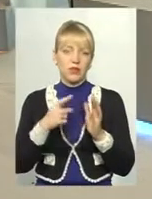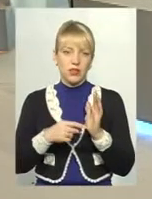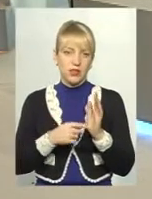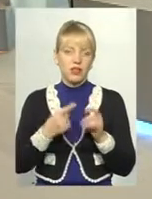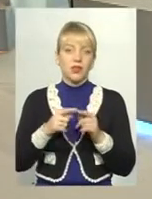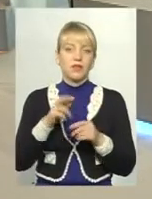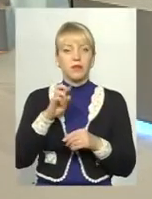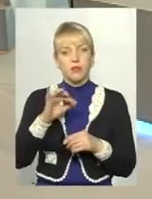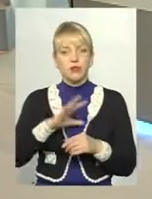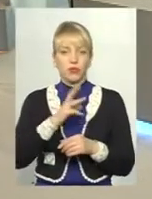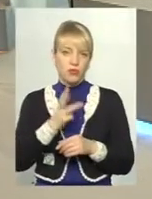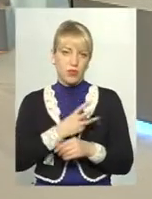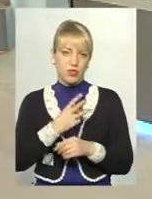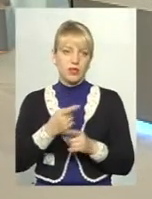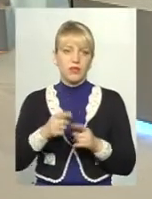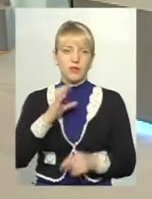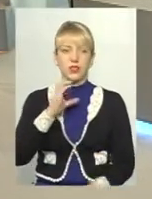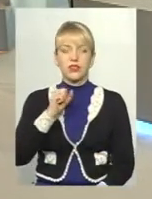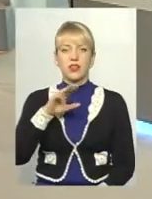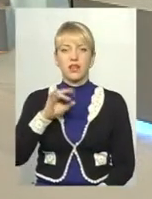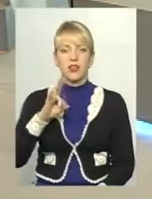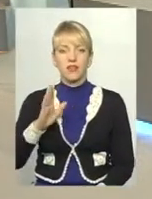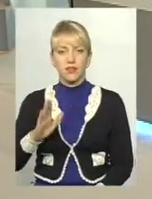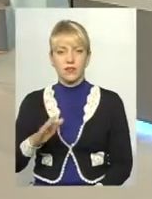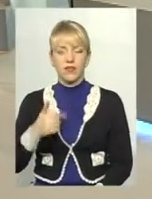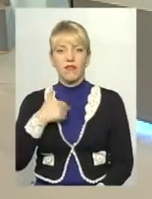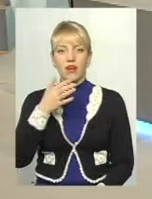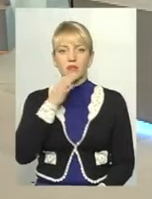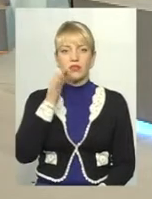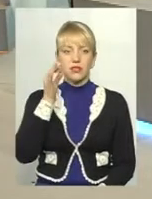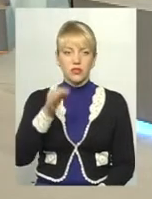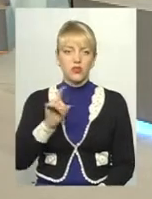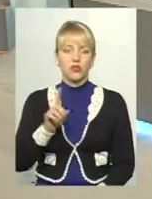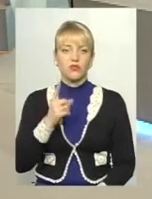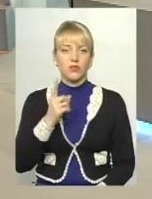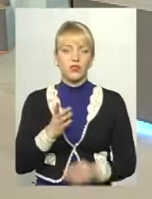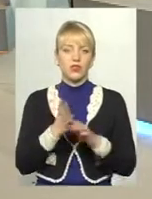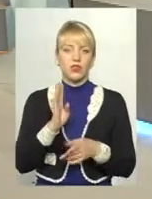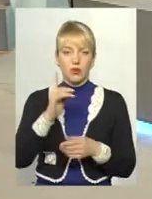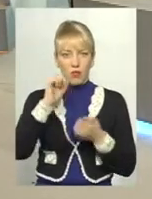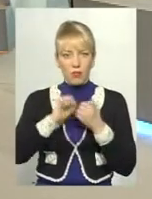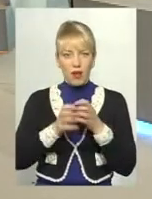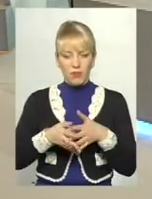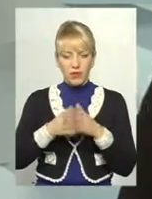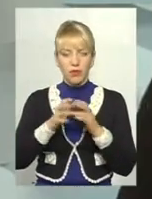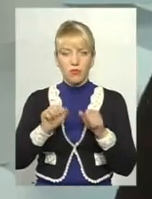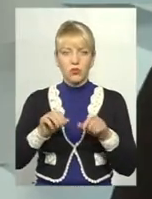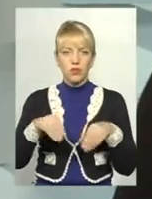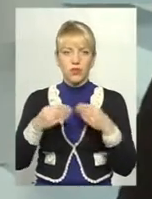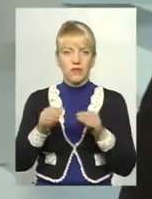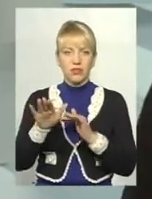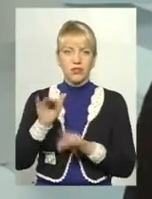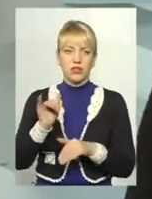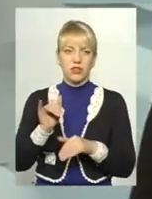знайдуться. Давайте стосовно Сатанова, я вам скажу, що в першу чергу пам'ятка може передаватися в оренду,